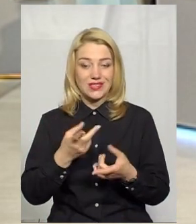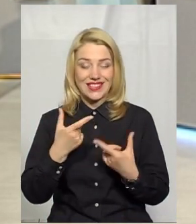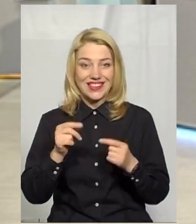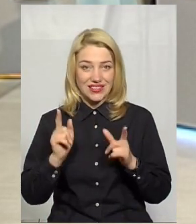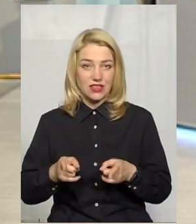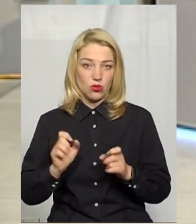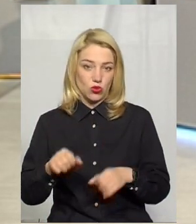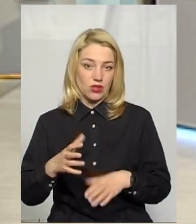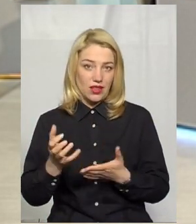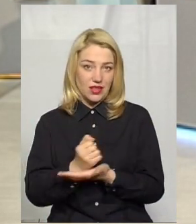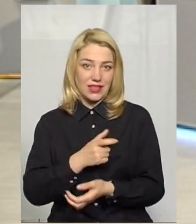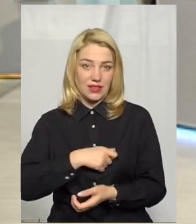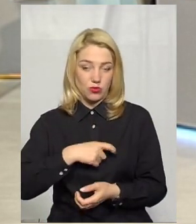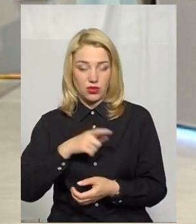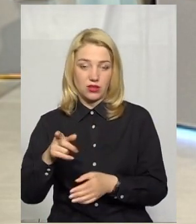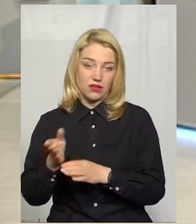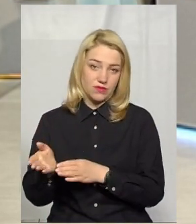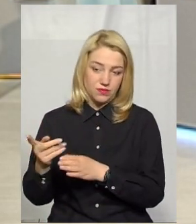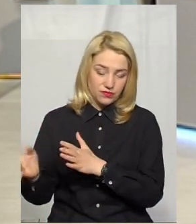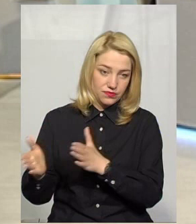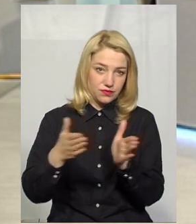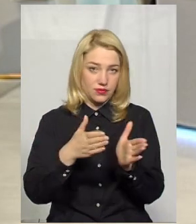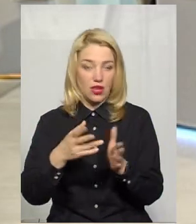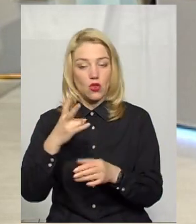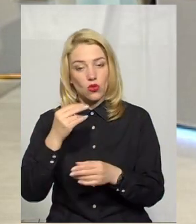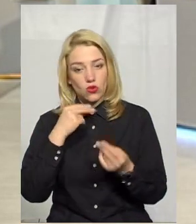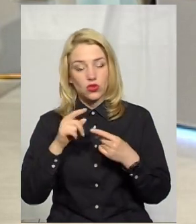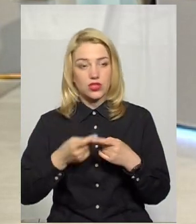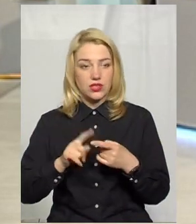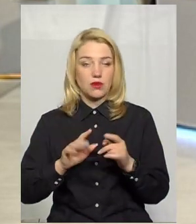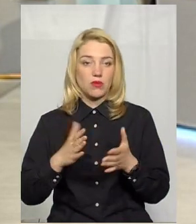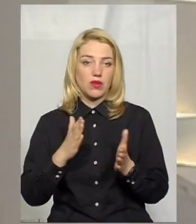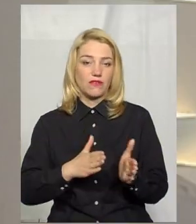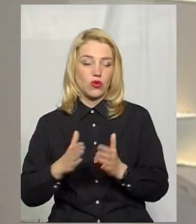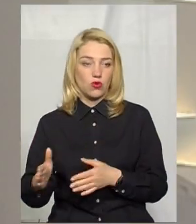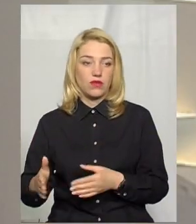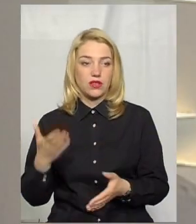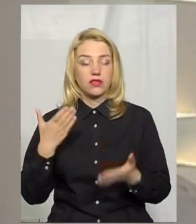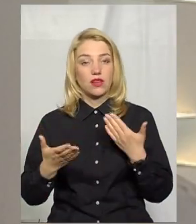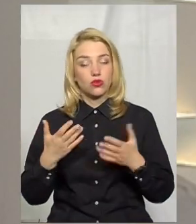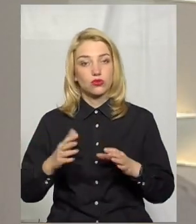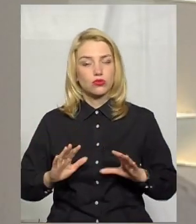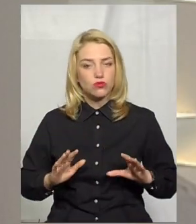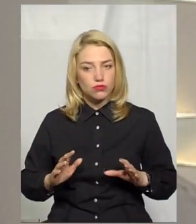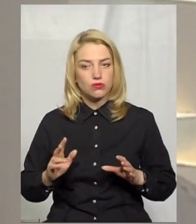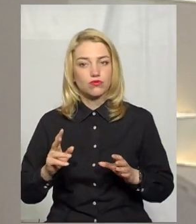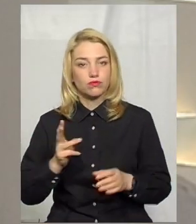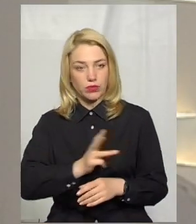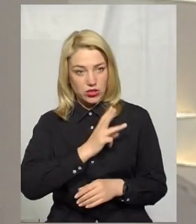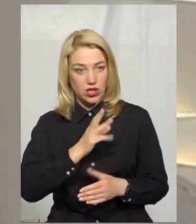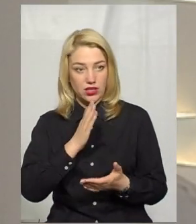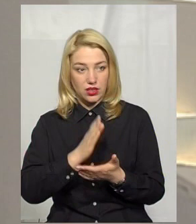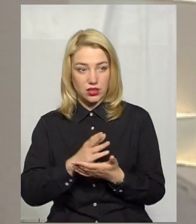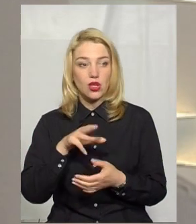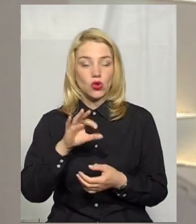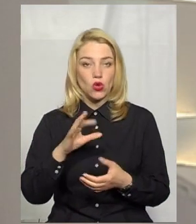дійсно можна знайти депутата, вони перенаправляють. Але краще цей момент врегулювати. Тобто, якщо дуже маєш велике бажання,